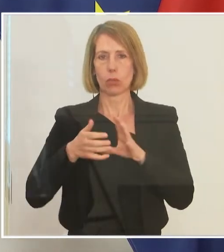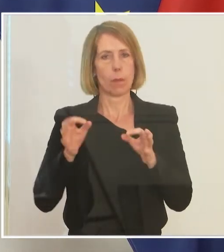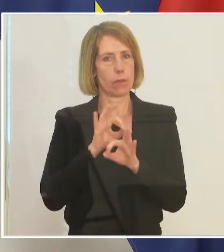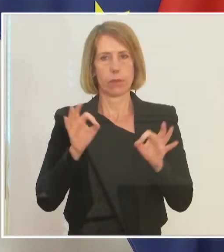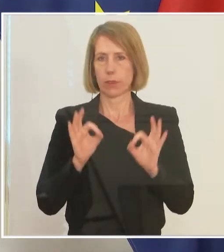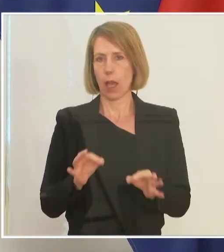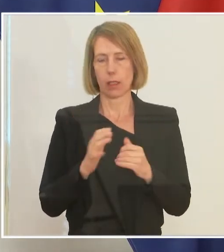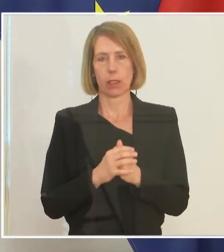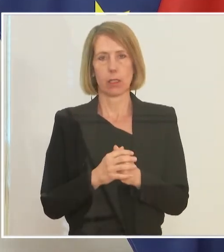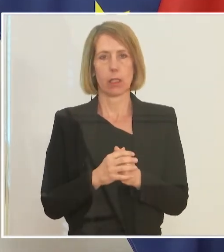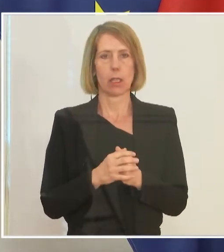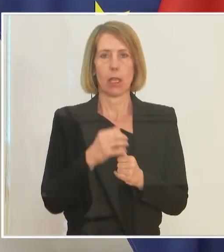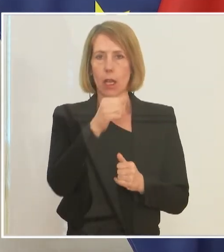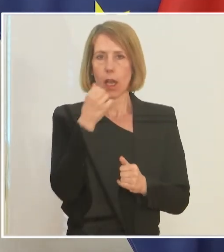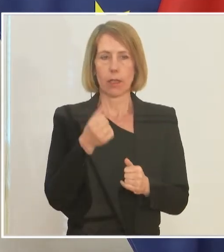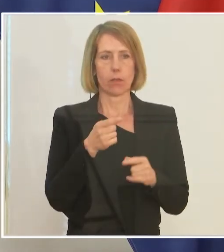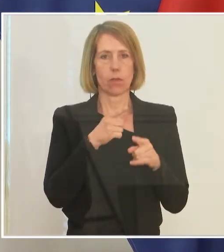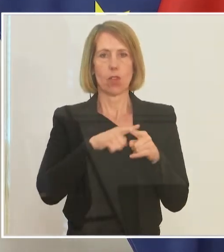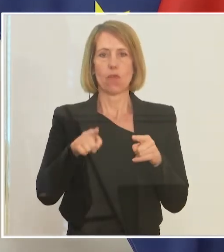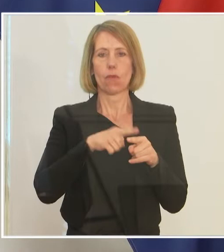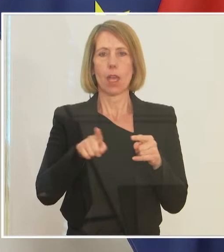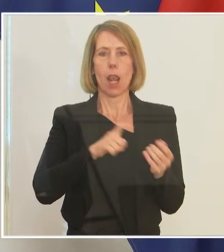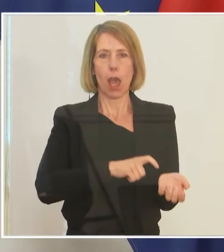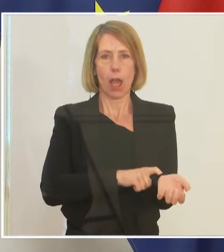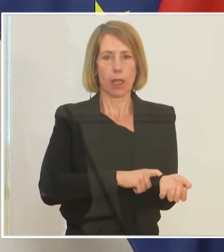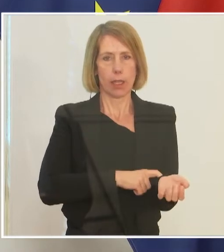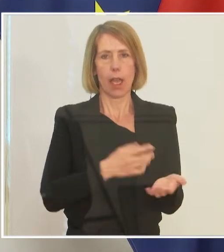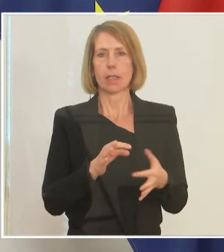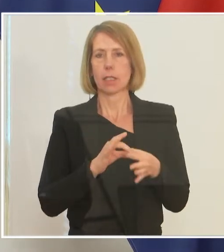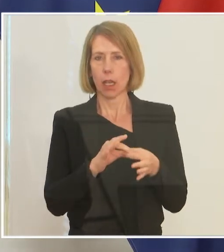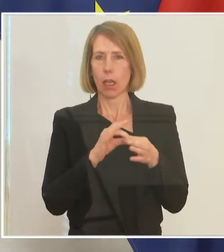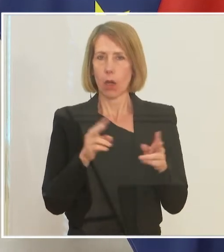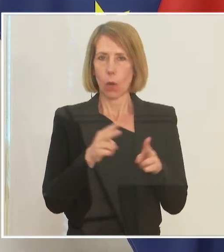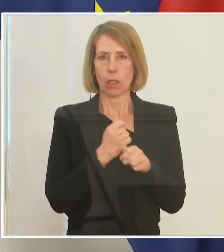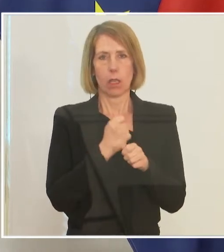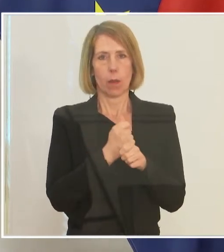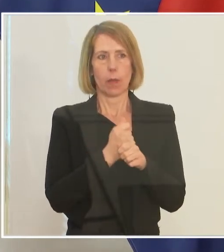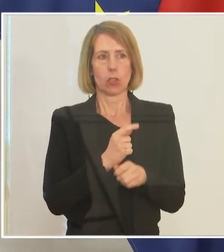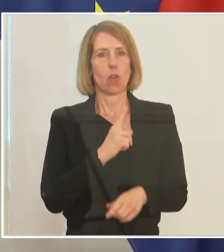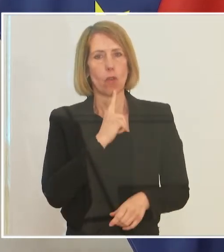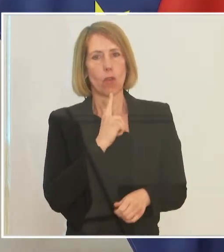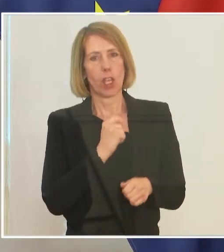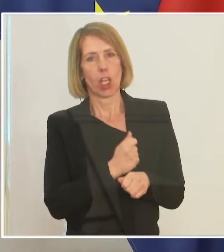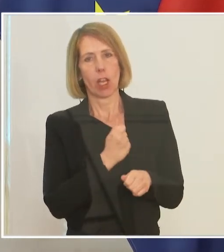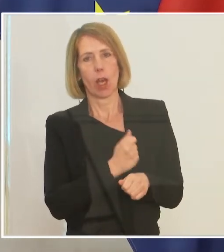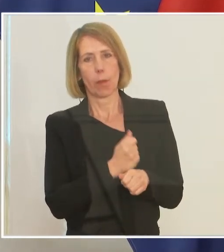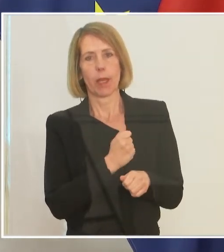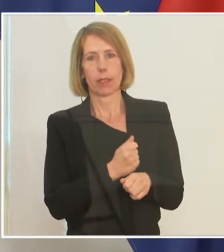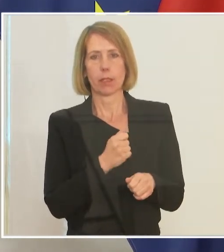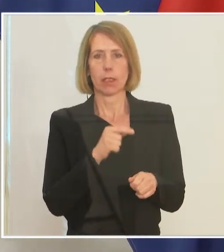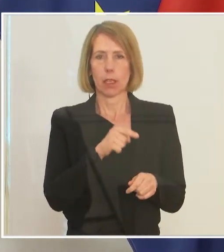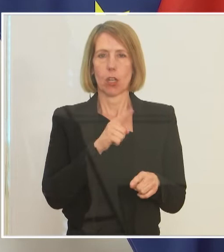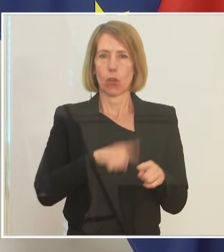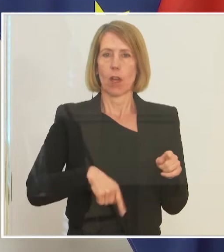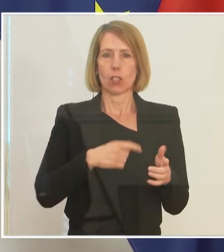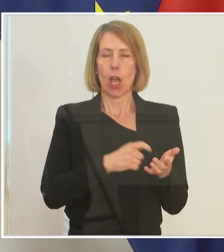notwendig, dass man die Fehlanreize der Kurzarbeit, möglichst wenig zu arbeiten, die Fehlanreize im